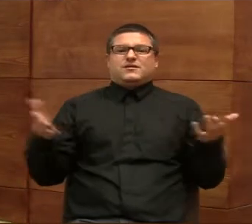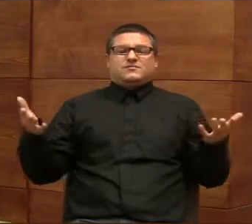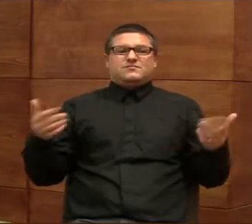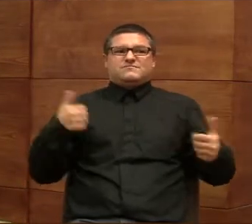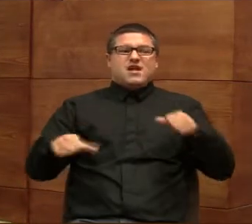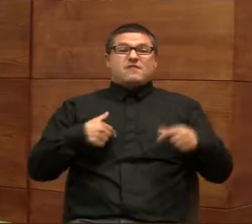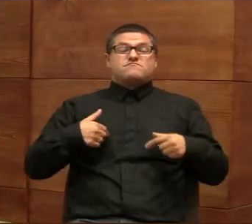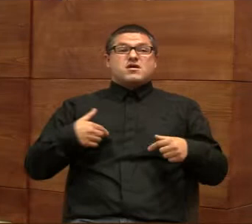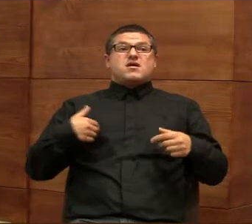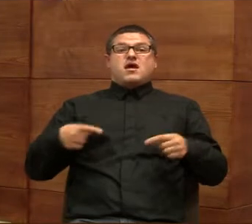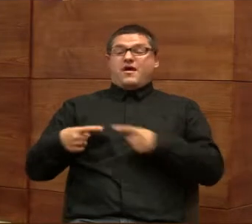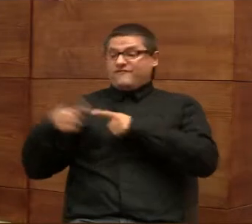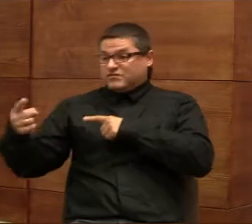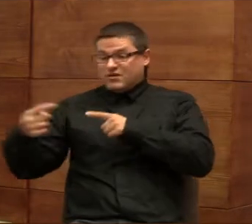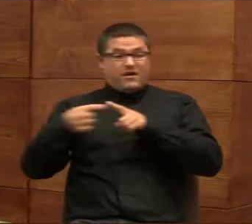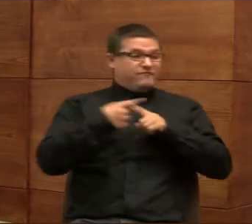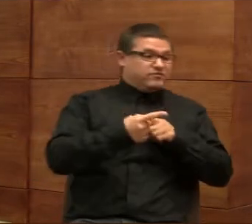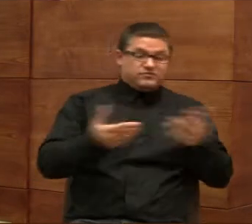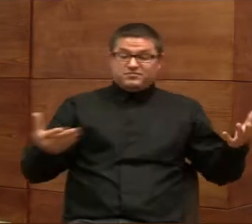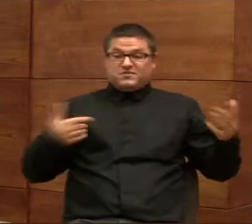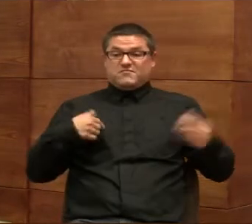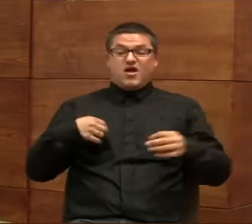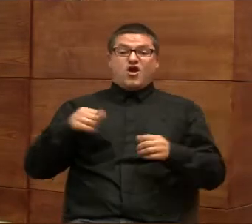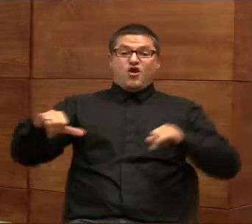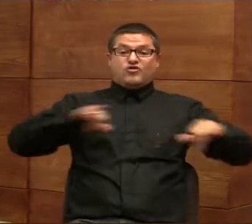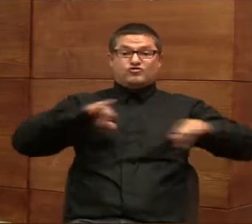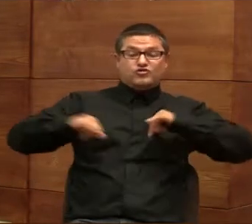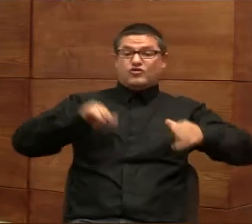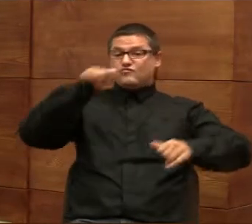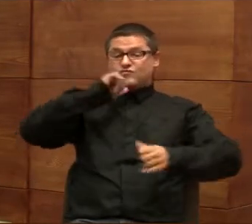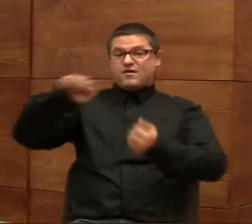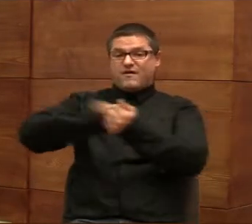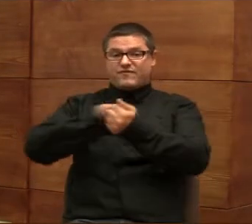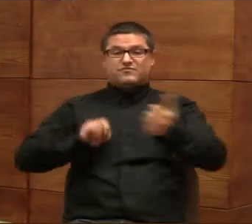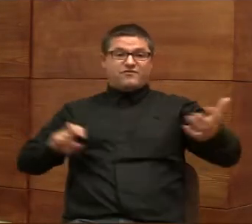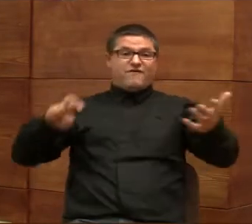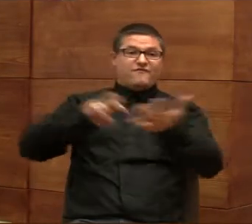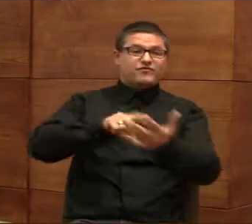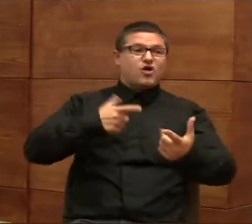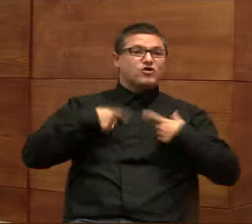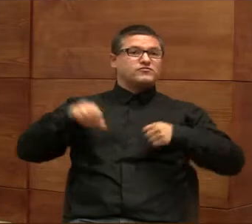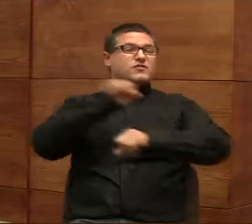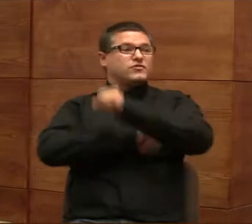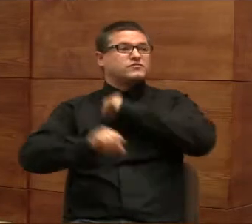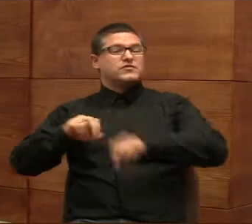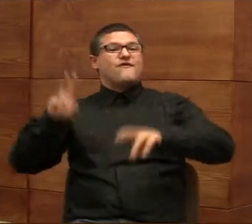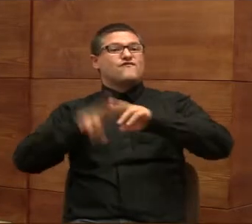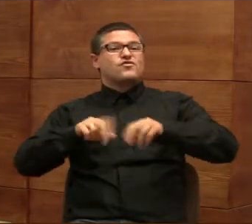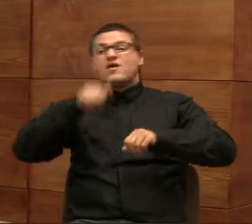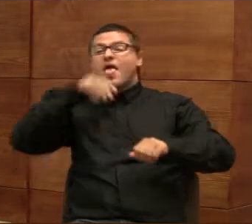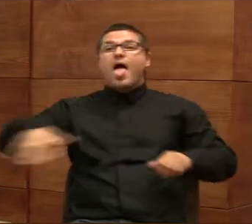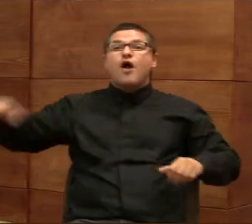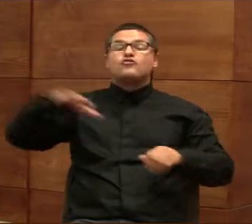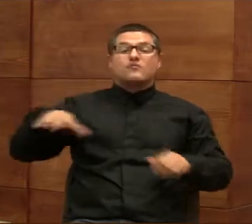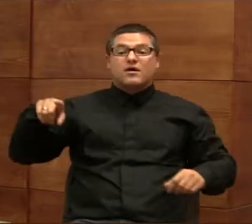komunikują. Zajmujemy się koordynacją, rektację rządu w kwestii włączenia osób niepełnosprawnych w fundusze europejskie. Tym